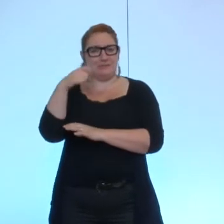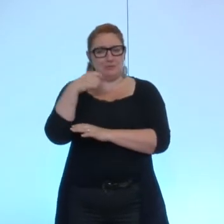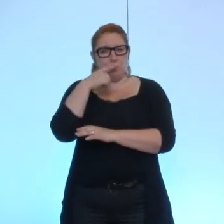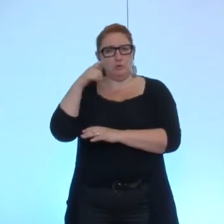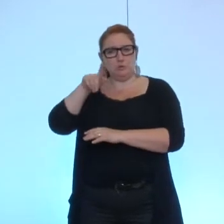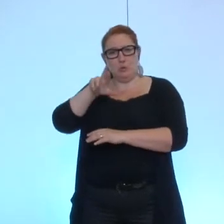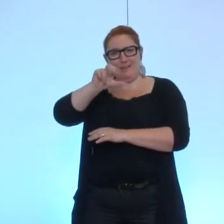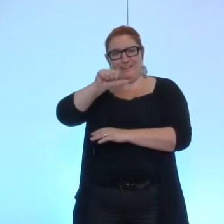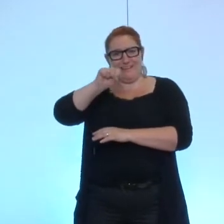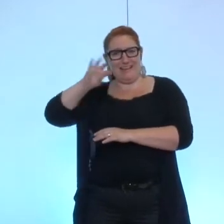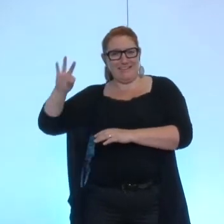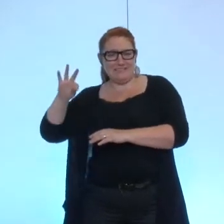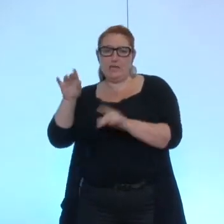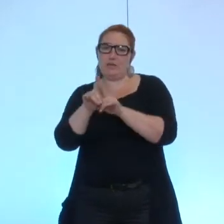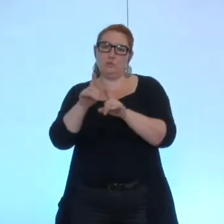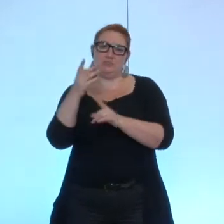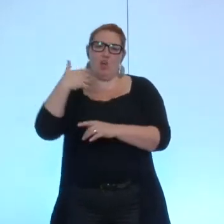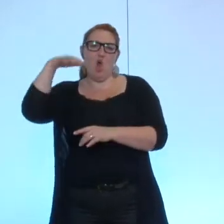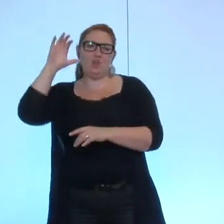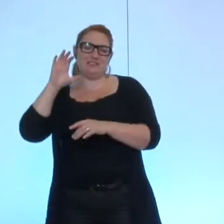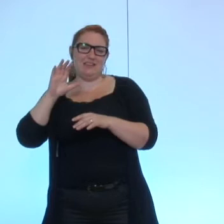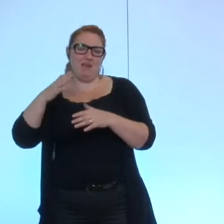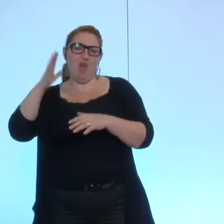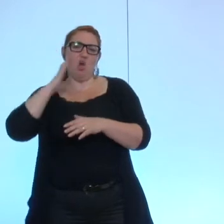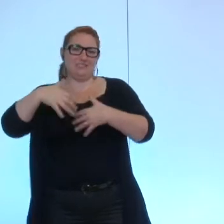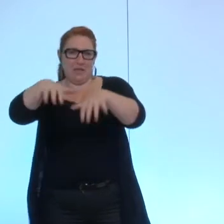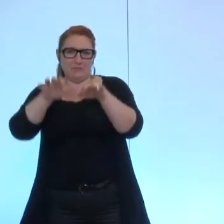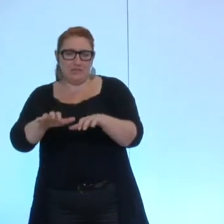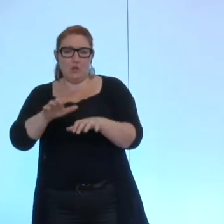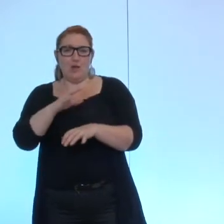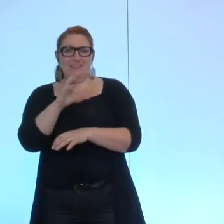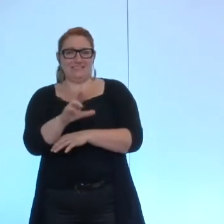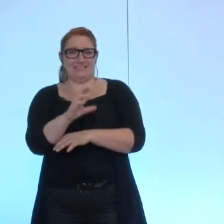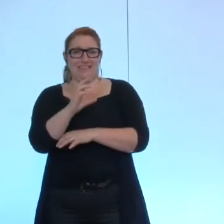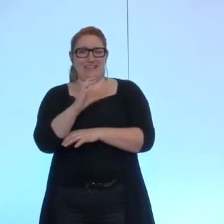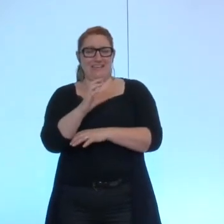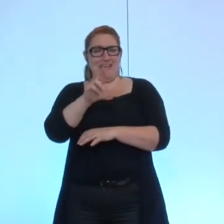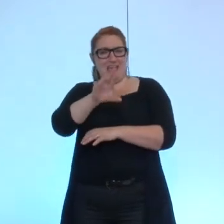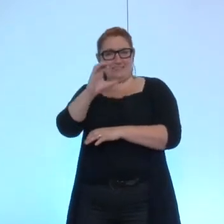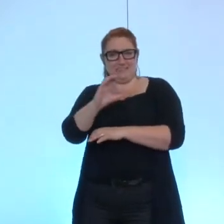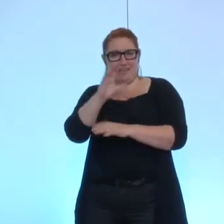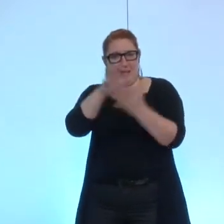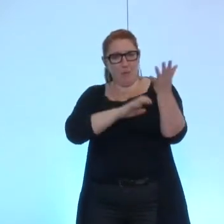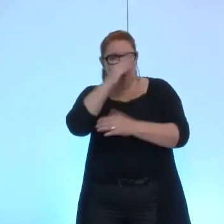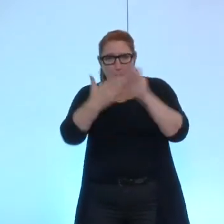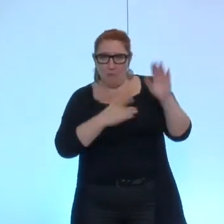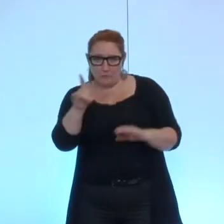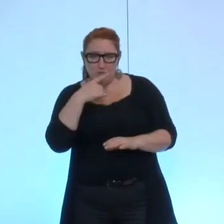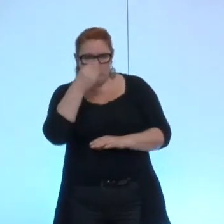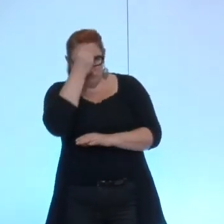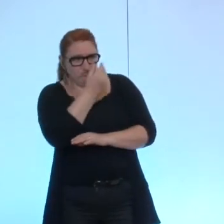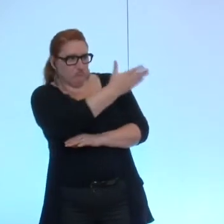administrateurs mais plus lui je pense n'avait pas reçu le rapport de la CRC il tenait à vous le signaler pour que éventuellement